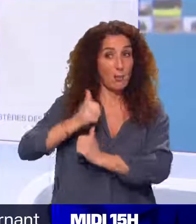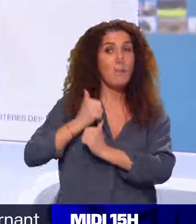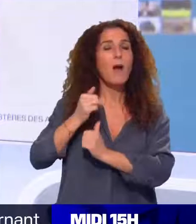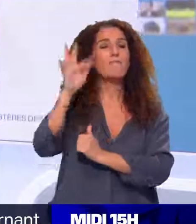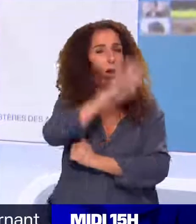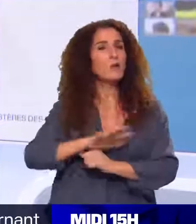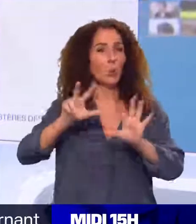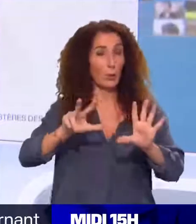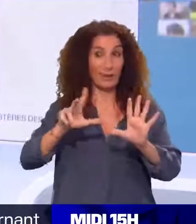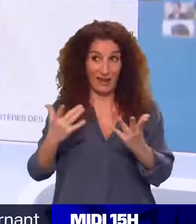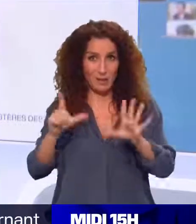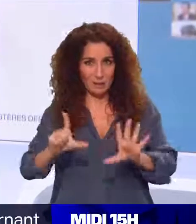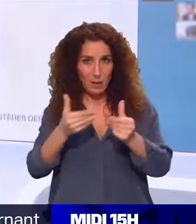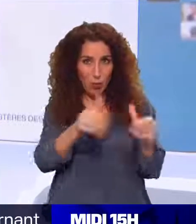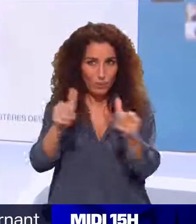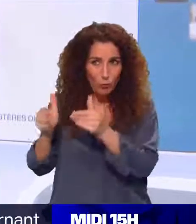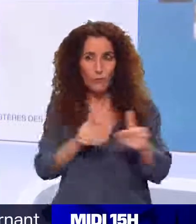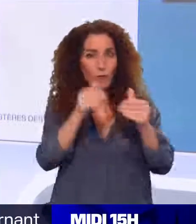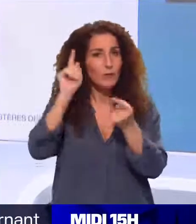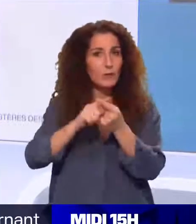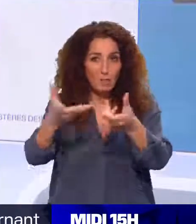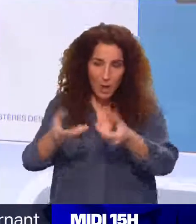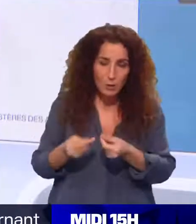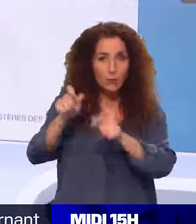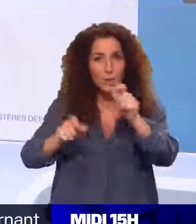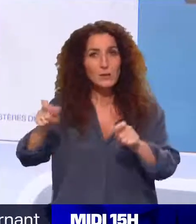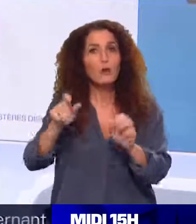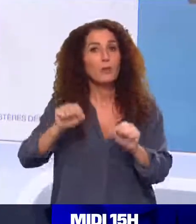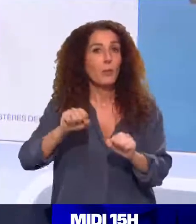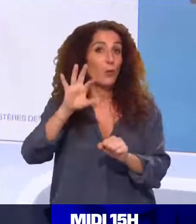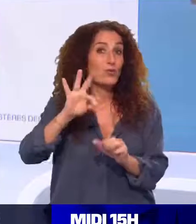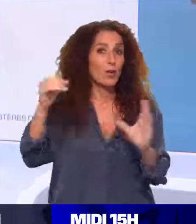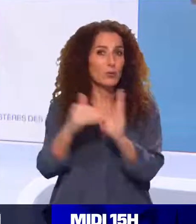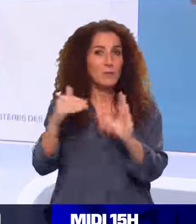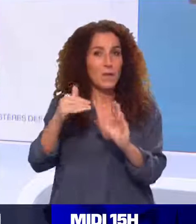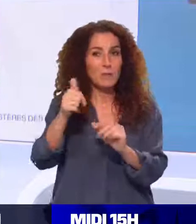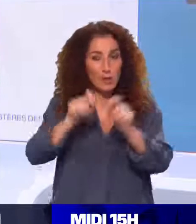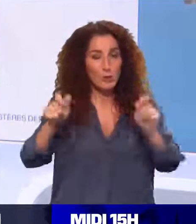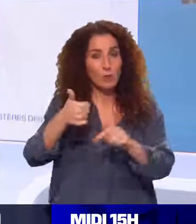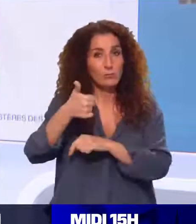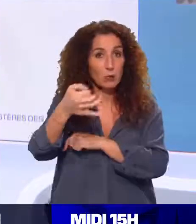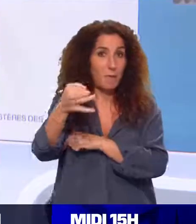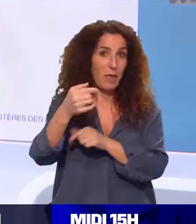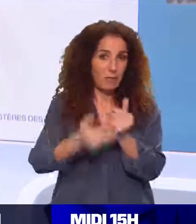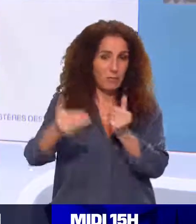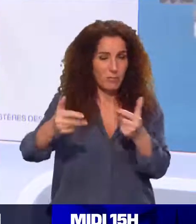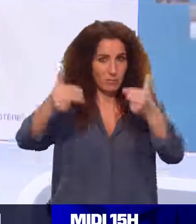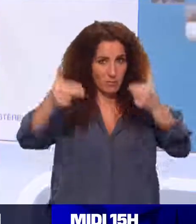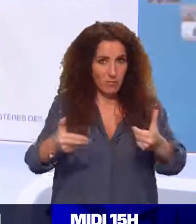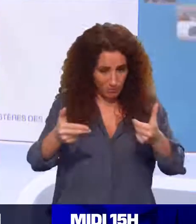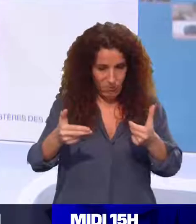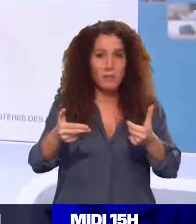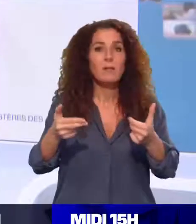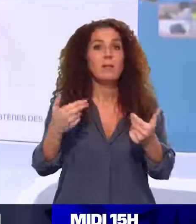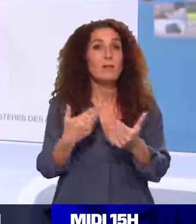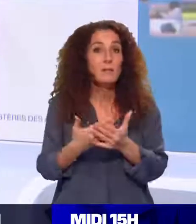augmenter leur capacité d'accueil. L'objectif, de vacciner 50 000 personnes par semaine. Donc avec les vaccinodromes et ces hôpitaux